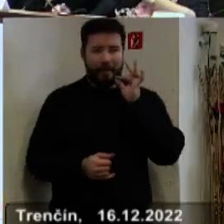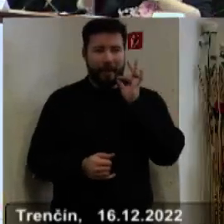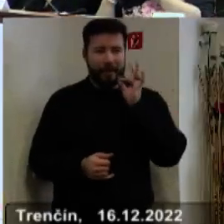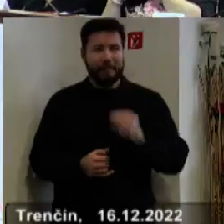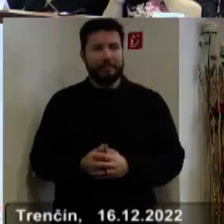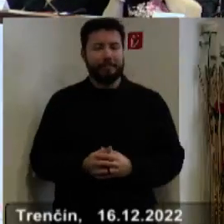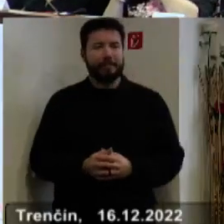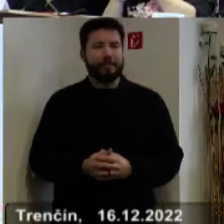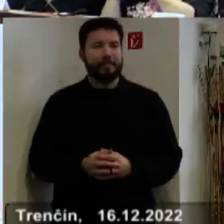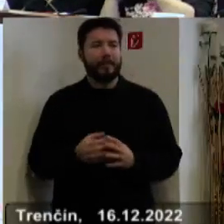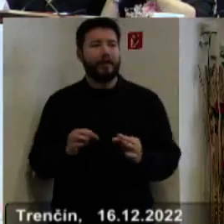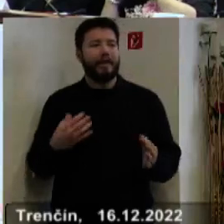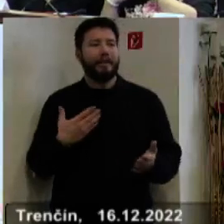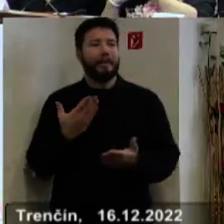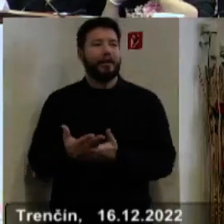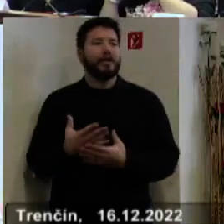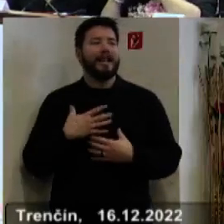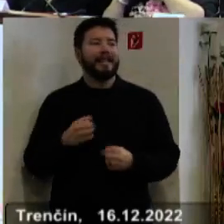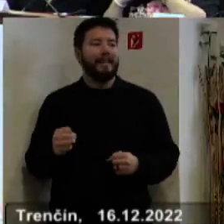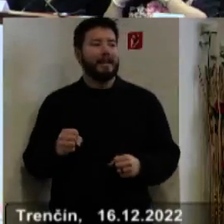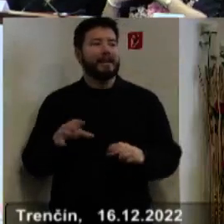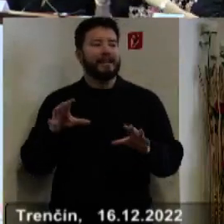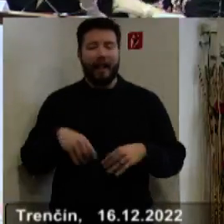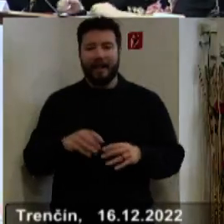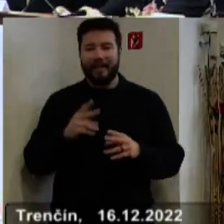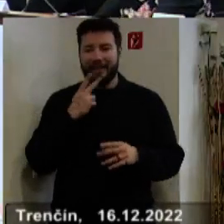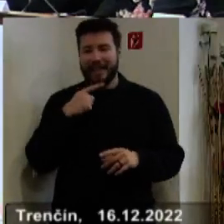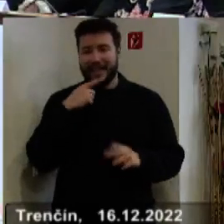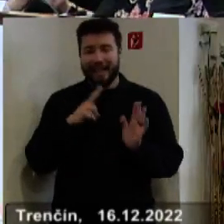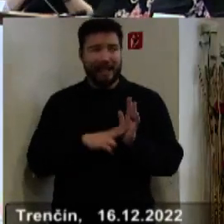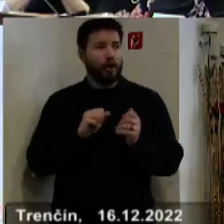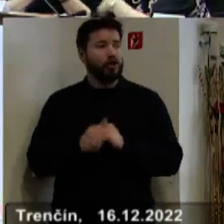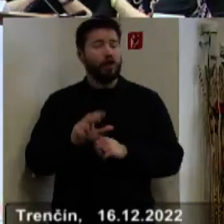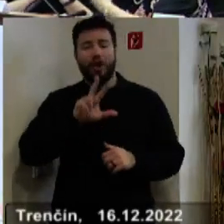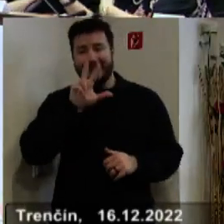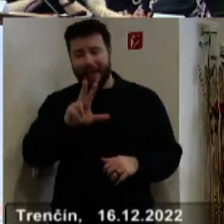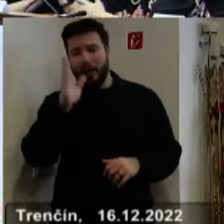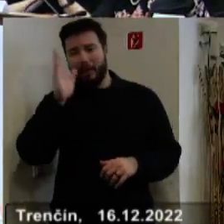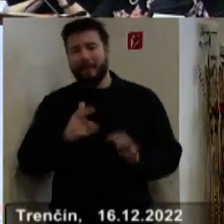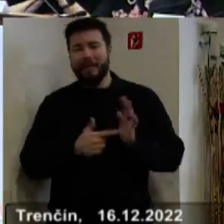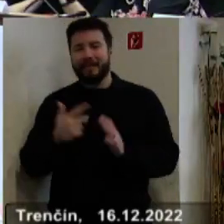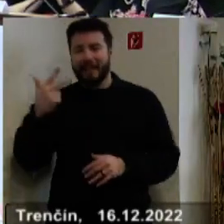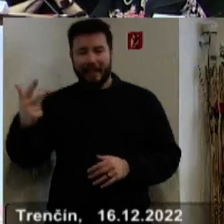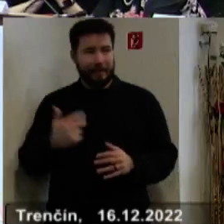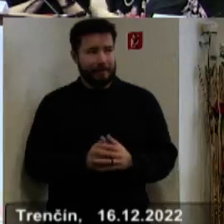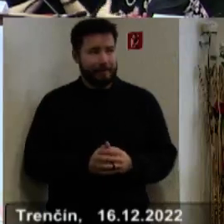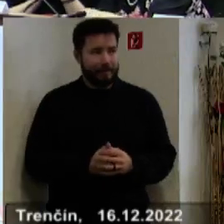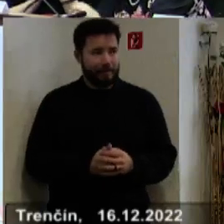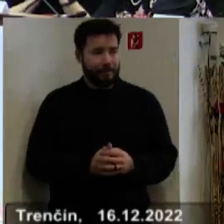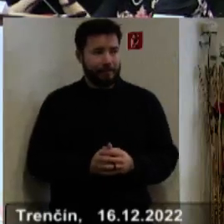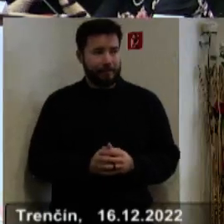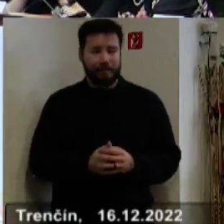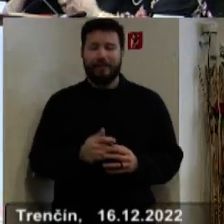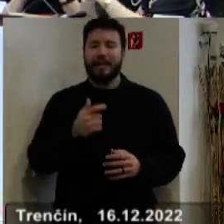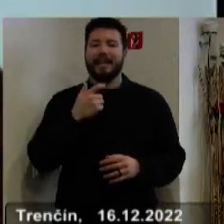návrh na schválenie Všeobecného záväzného nariadenia číslo 3 2022, ktorým sa mení Všeobecného